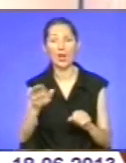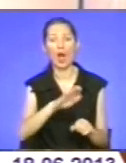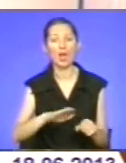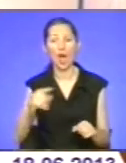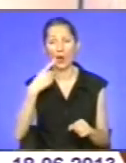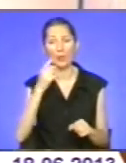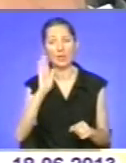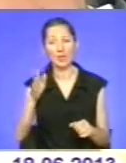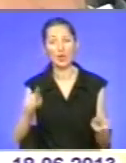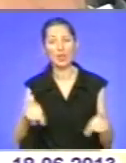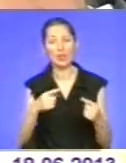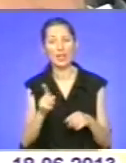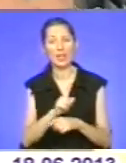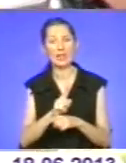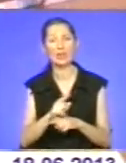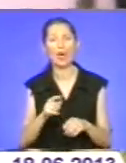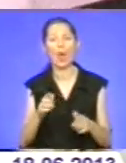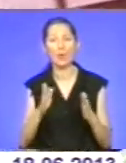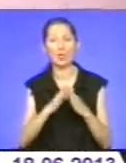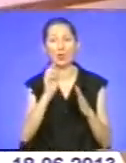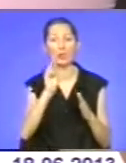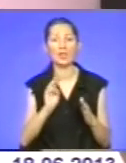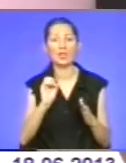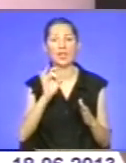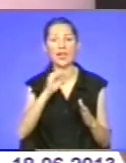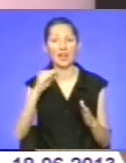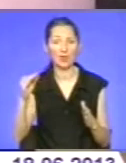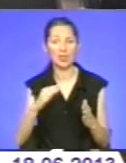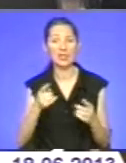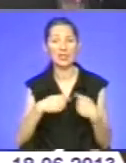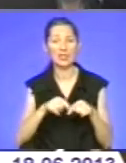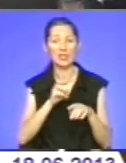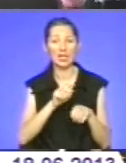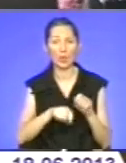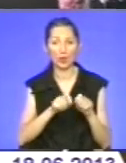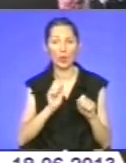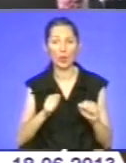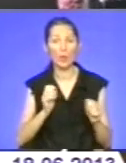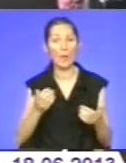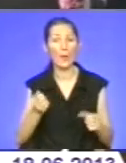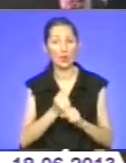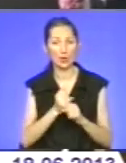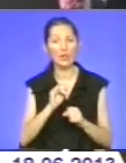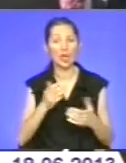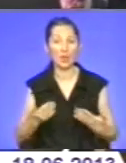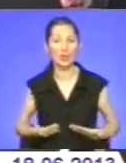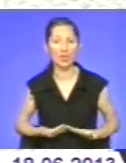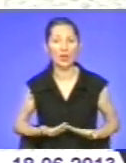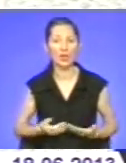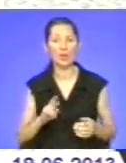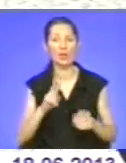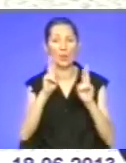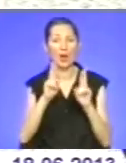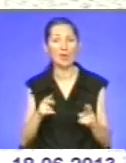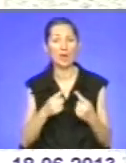створення на Тернопільщині будинків шерифа, де в дільничні інспектори могли працювати і проживати. Як правило, дільничого не один,